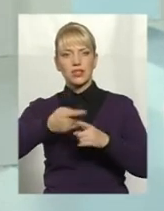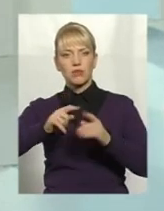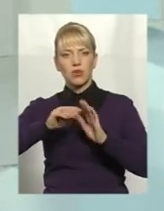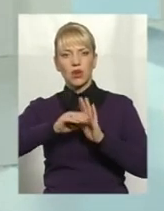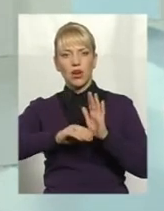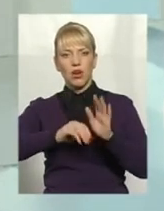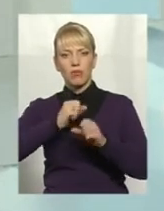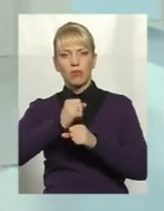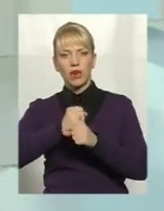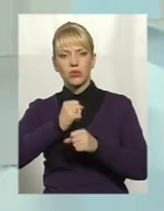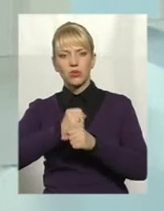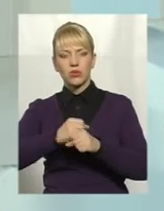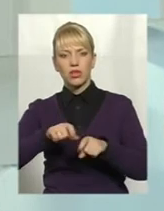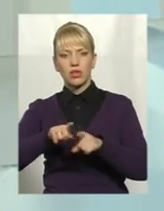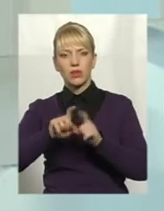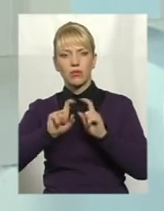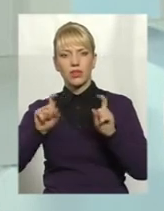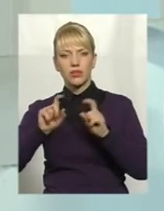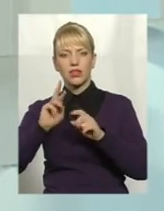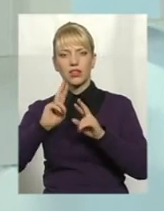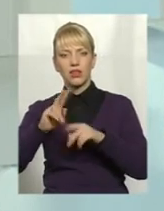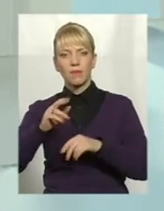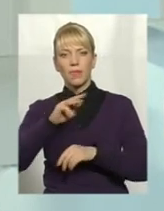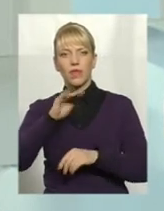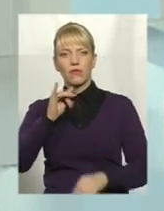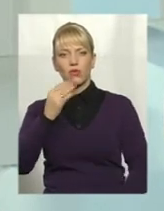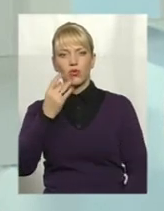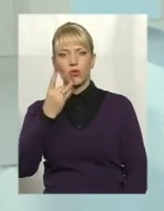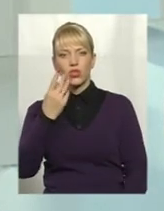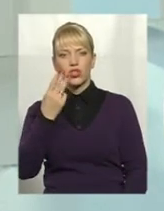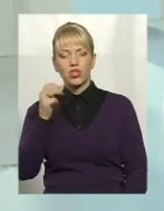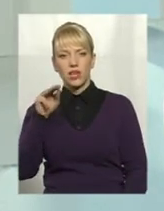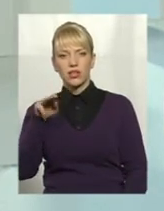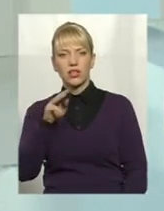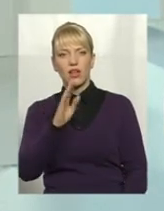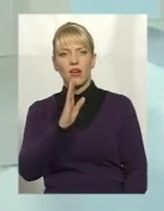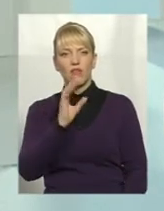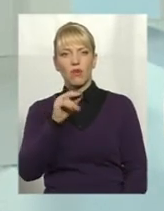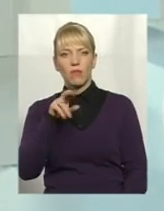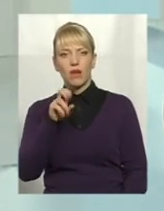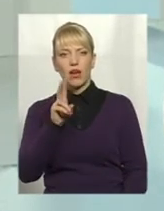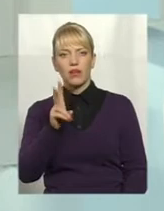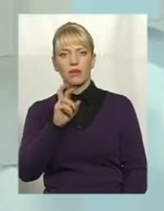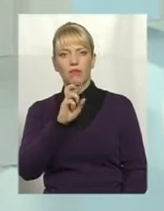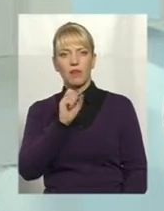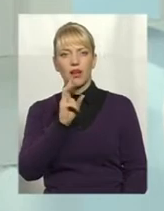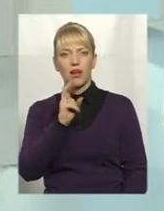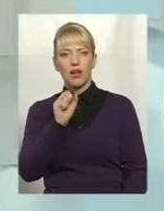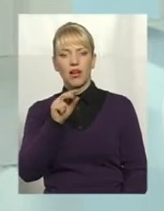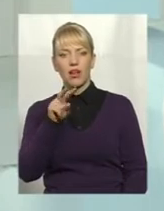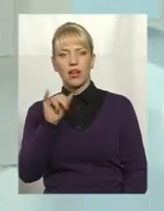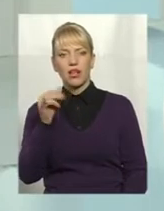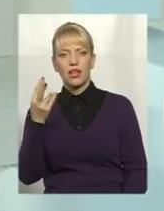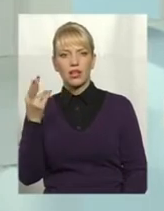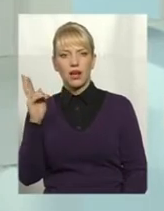такі магазини, як «Фуршет», «Вапак», «Бакалія» свої мережі